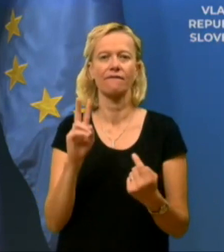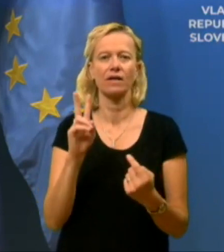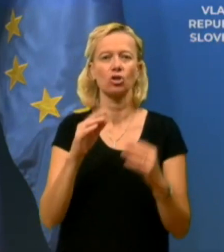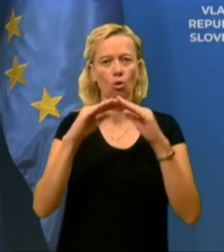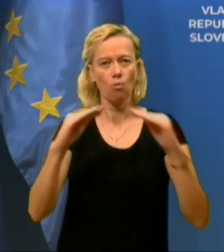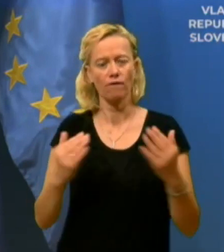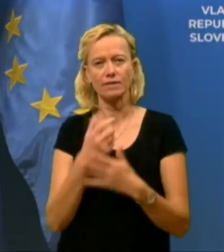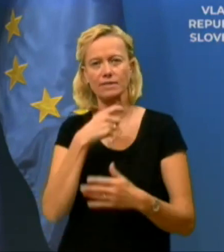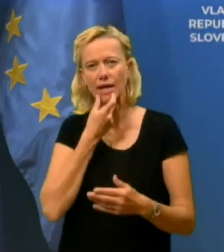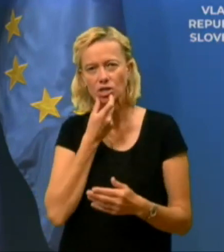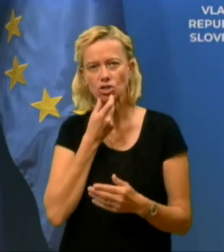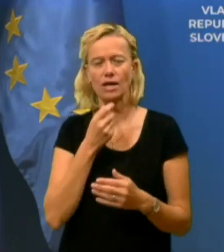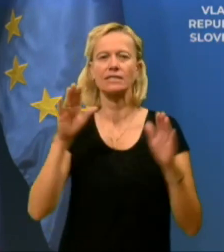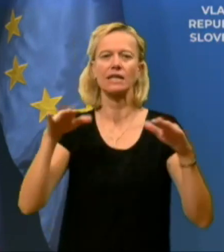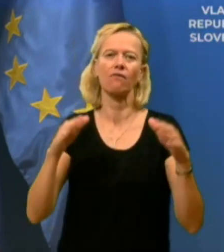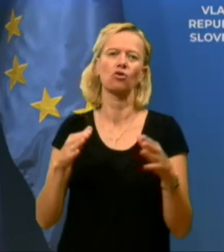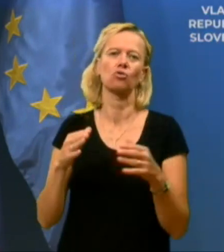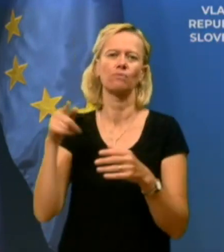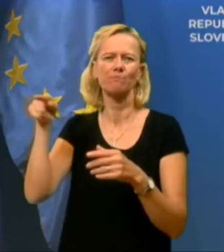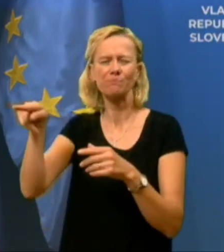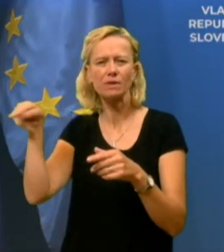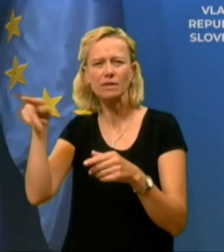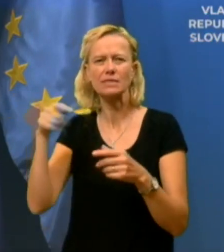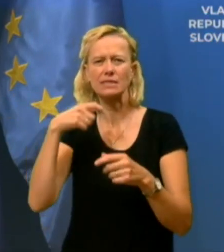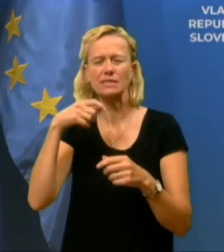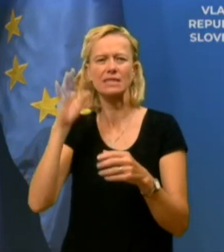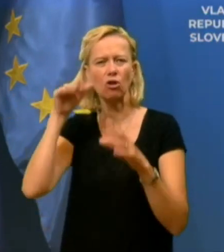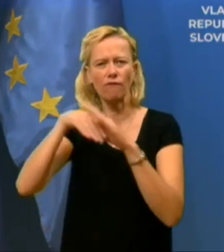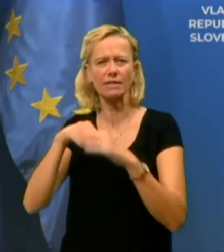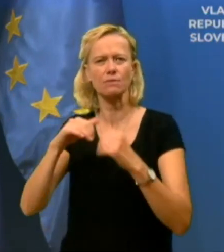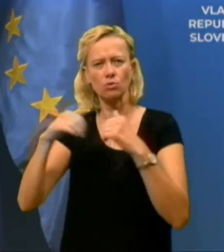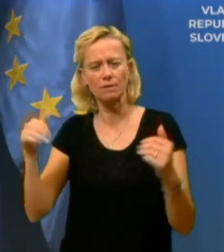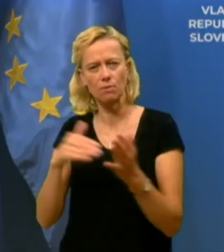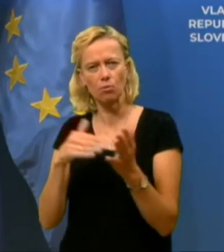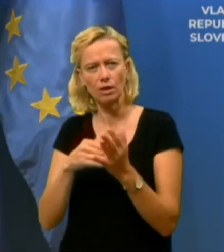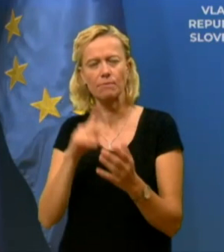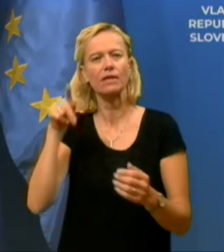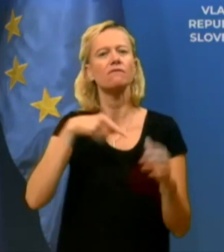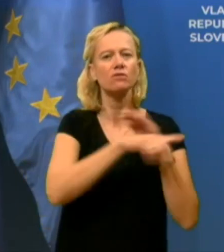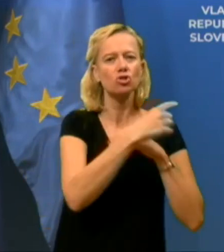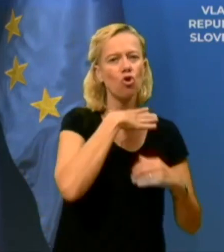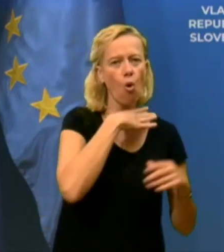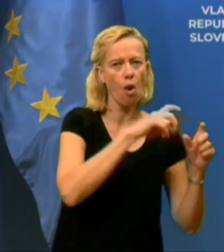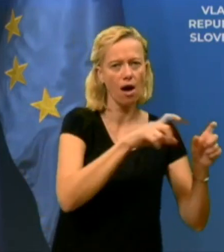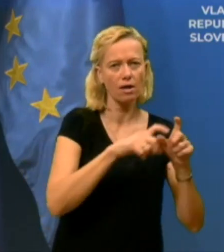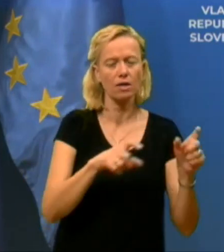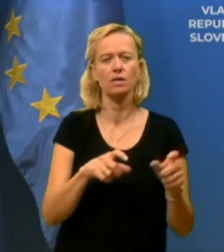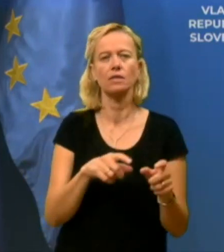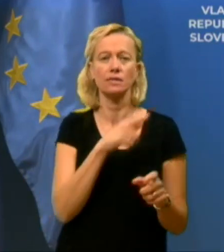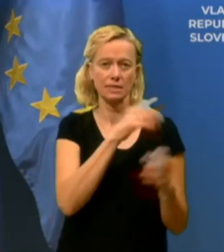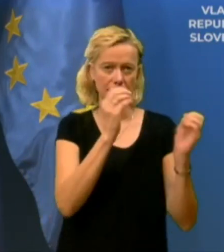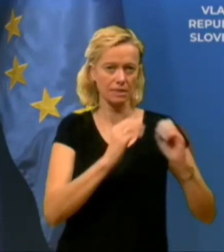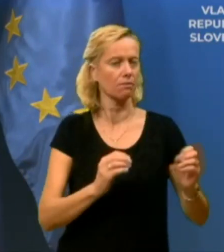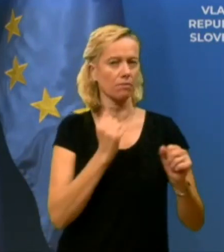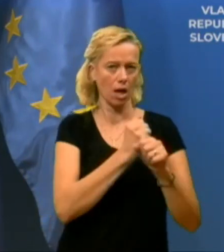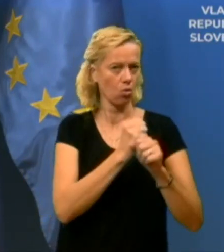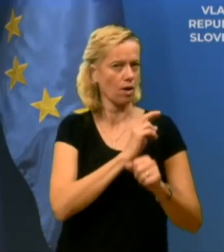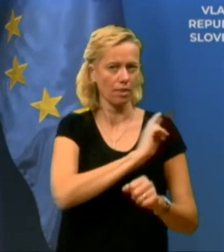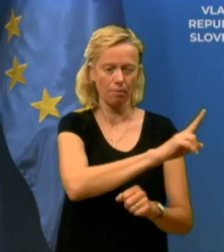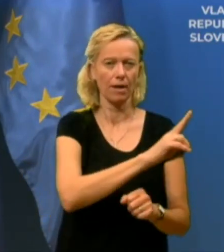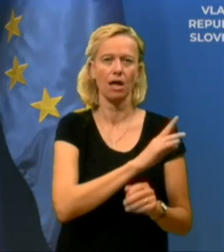v zavodih za stanovalce s posebnimi potrebami in v šolah. Šolski sistem deluje in bo deloval še naprej.